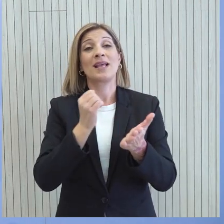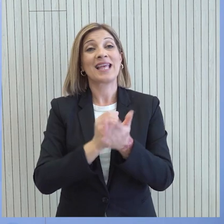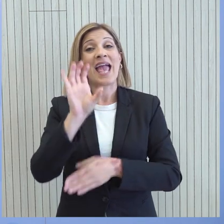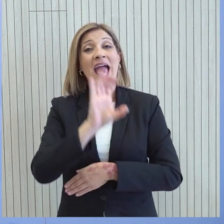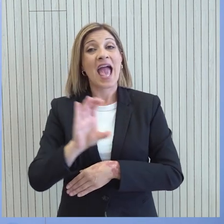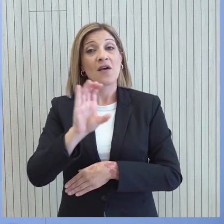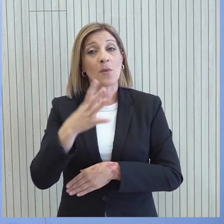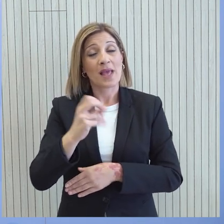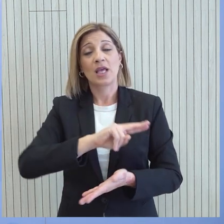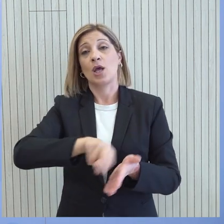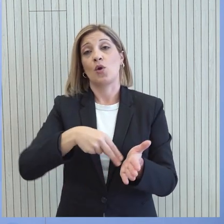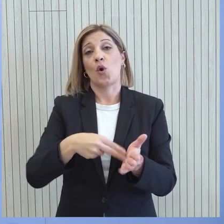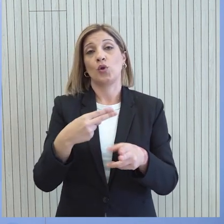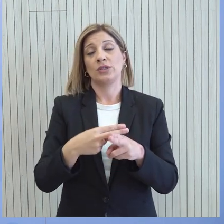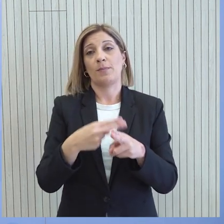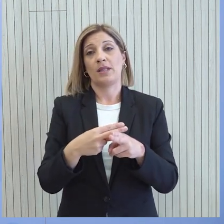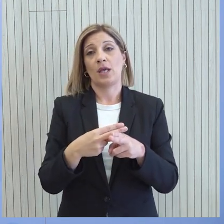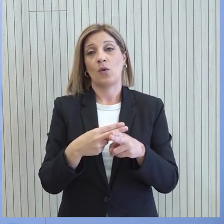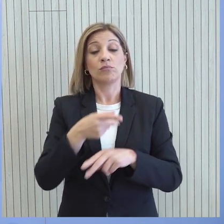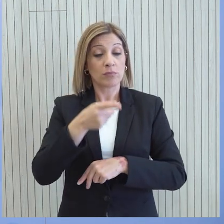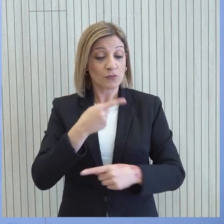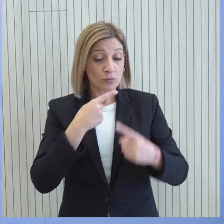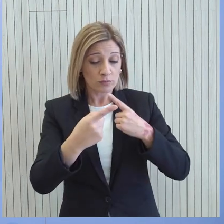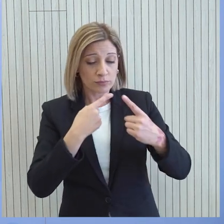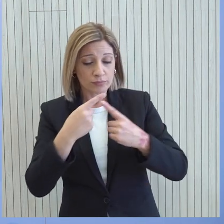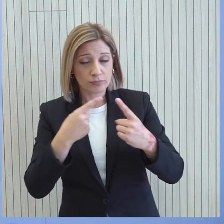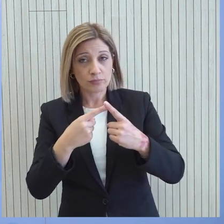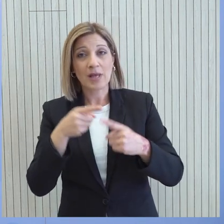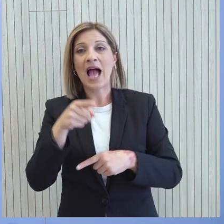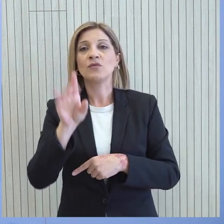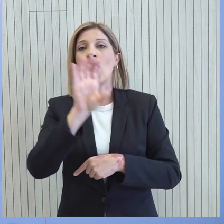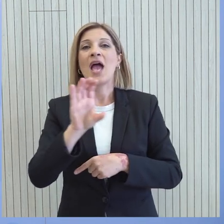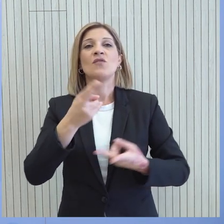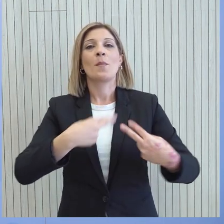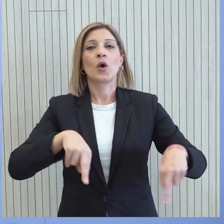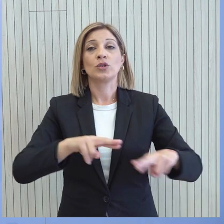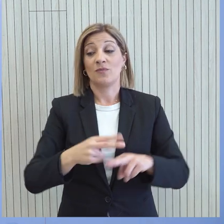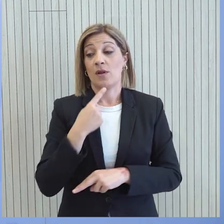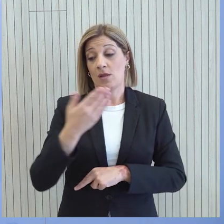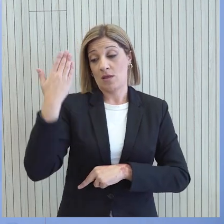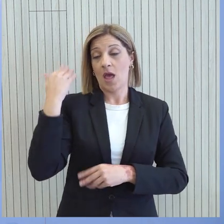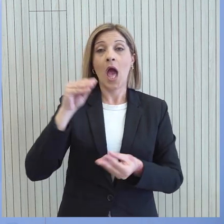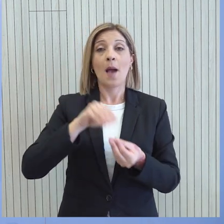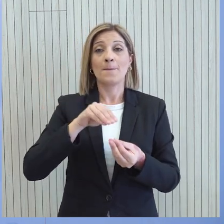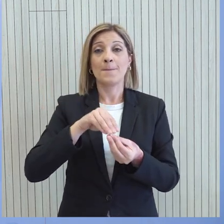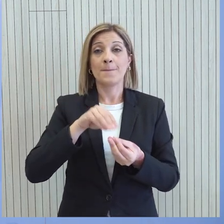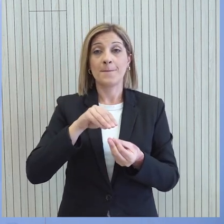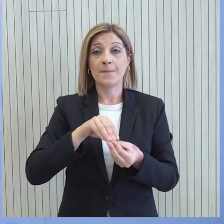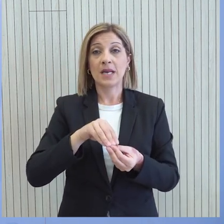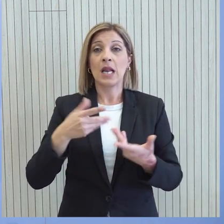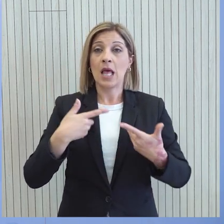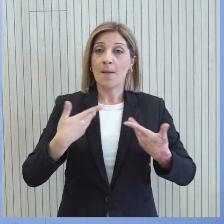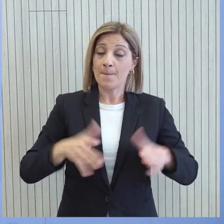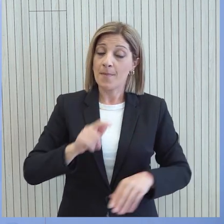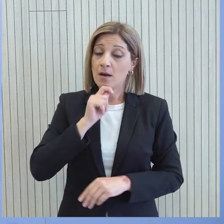έχει καθοριστικό ρόλο να διαδραματίσει. Μεσό των συμπερασμάτων του Ευρωπαϊκού Συμβουλίου του περασμένου Απριλίου έχουμε αποστείλει ένα